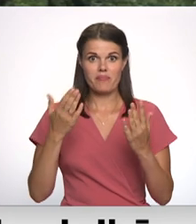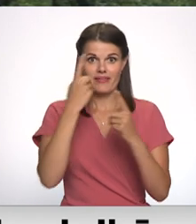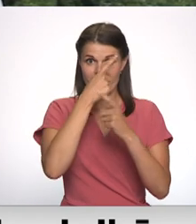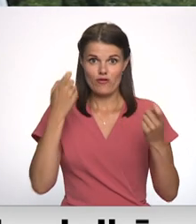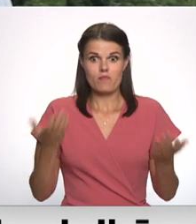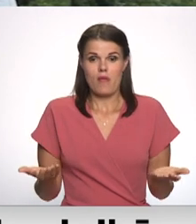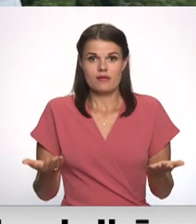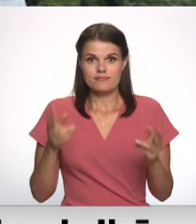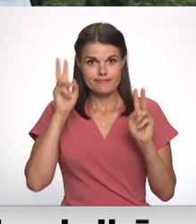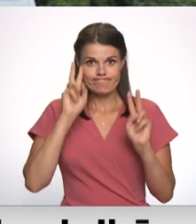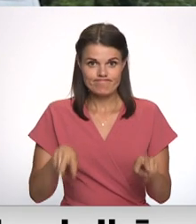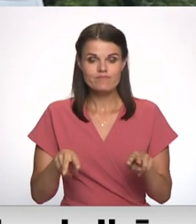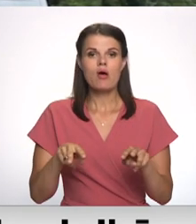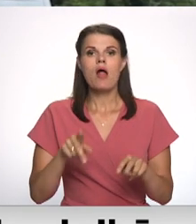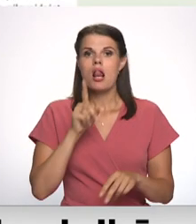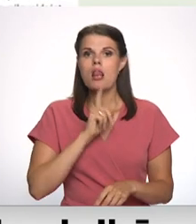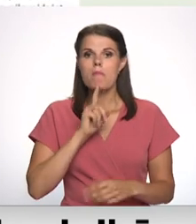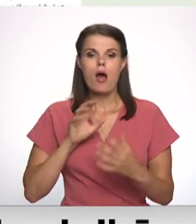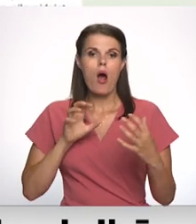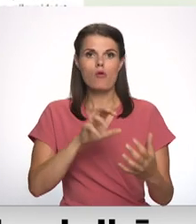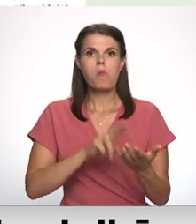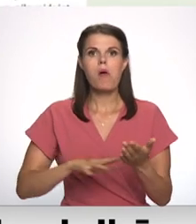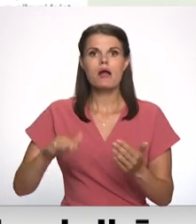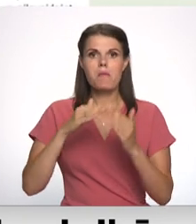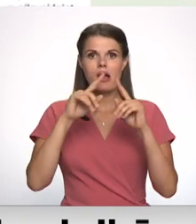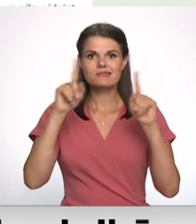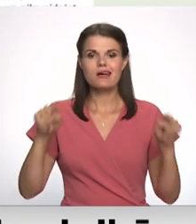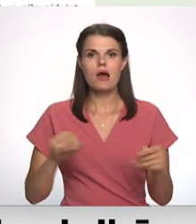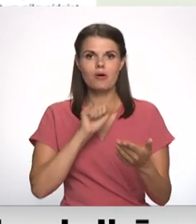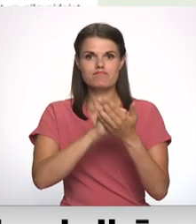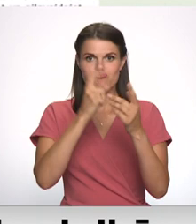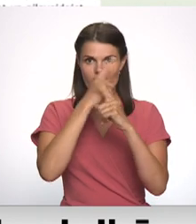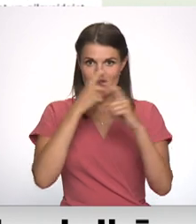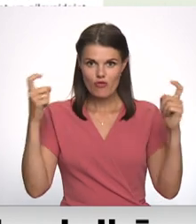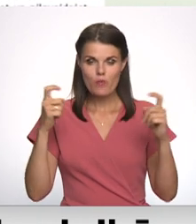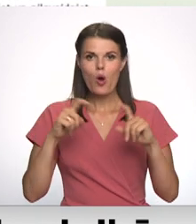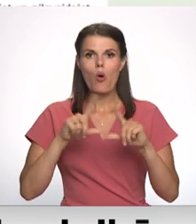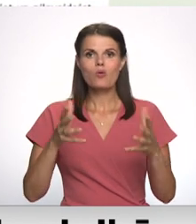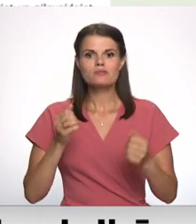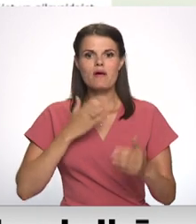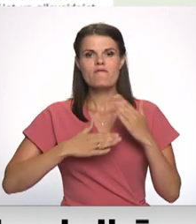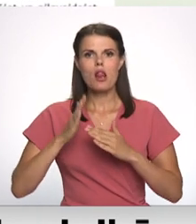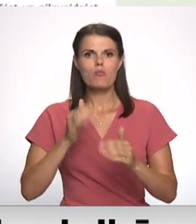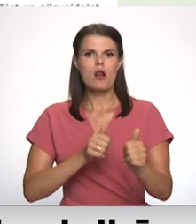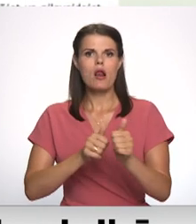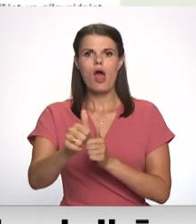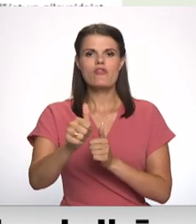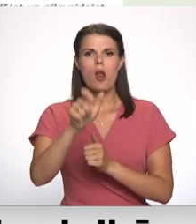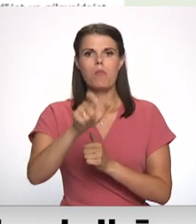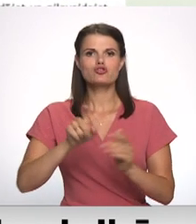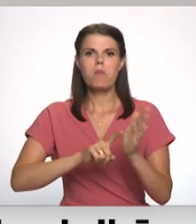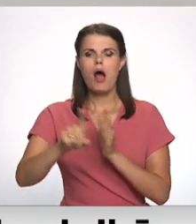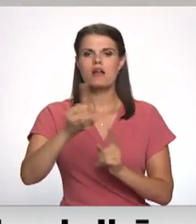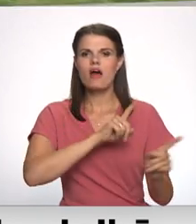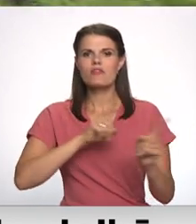par atsaltajiem reisiem. Kā liecina Liebājas autobusu parka mājas lapā publiskotā informācija, uzņēmums vēlas kļūt par līderi pasažieru pārvedājumu